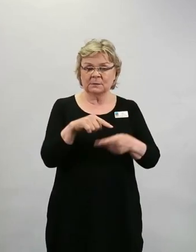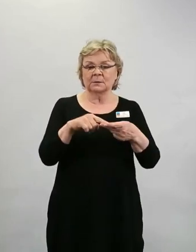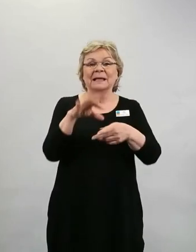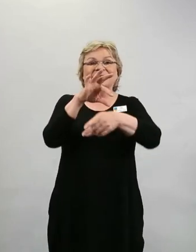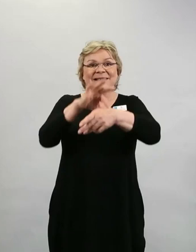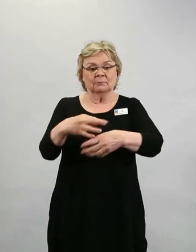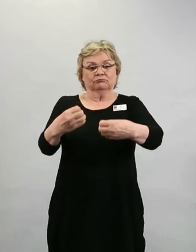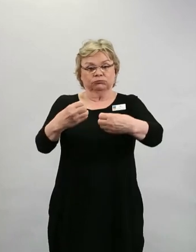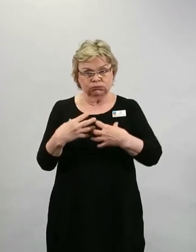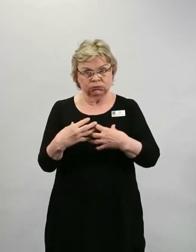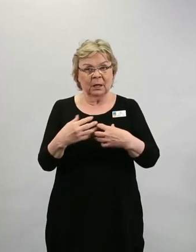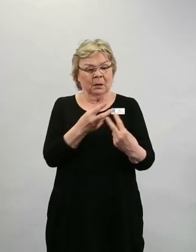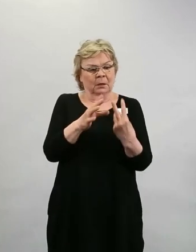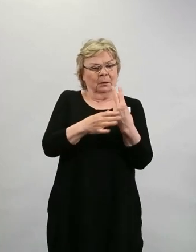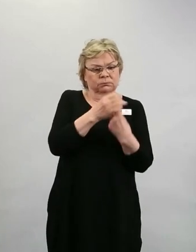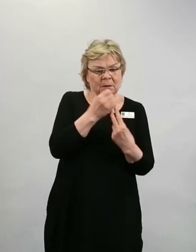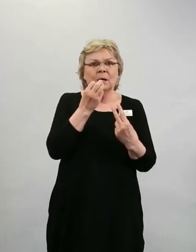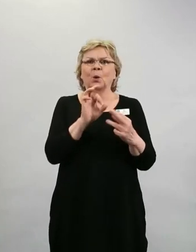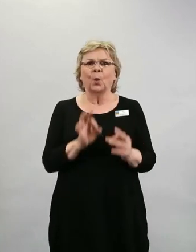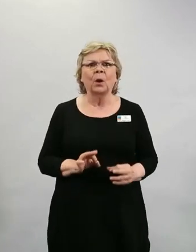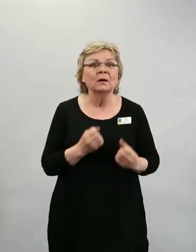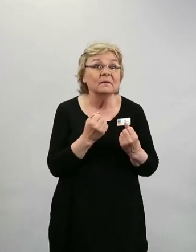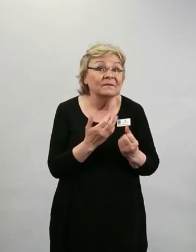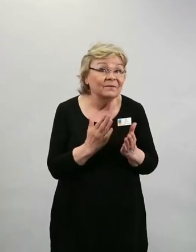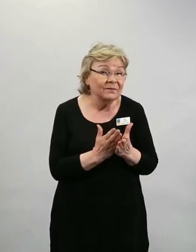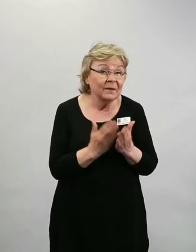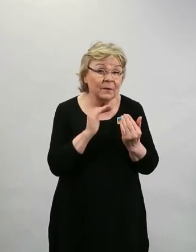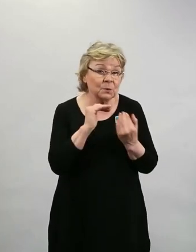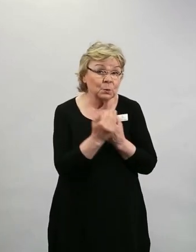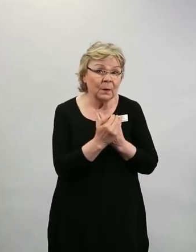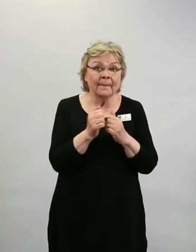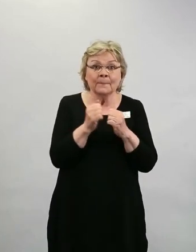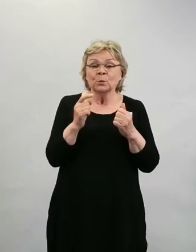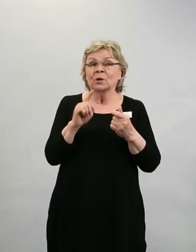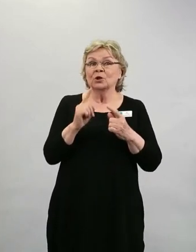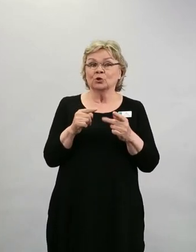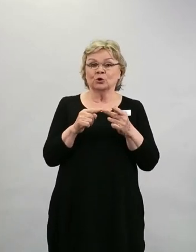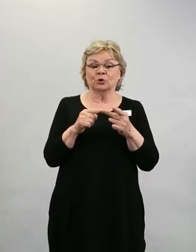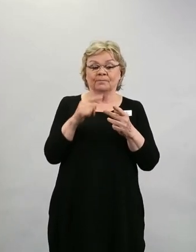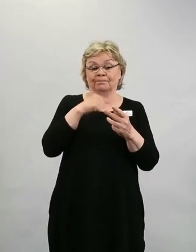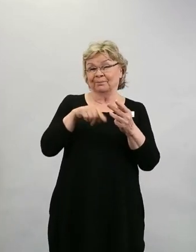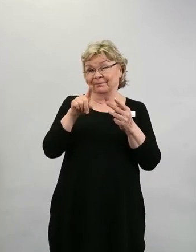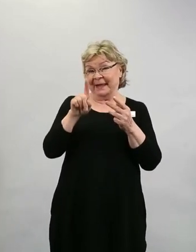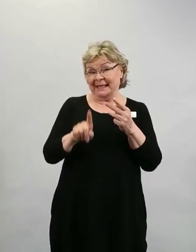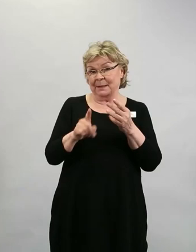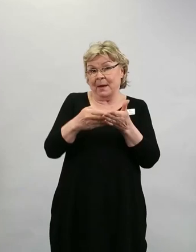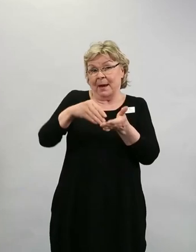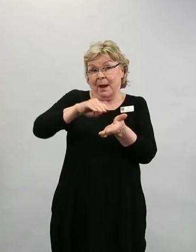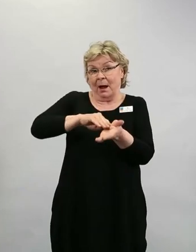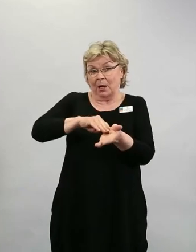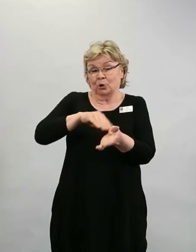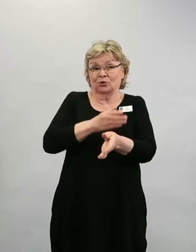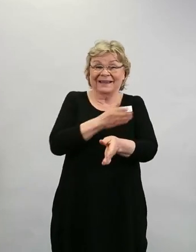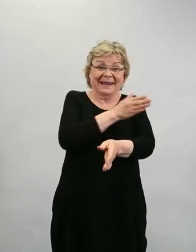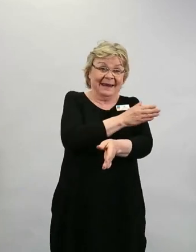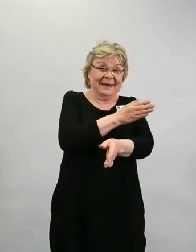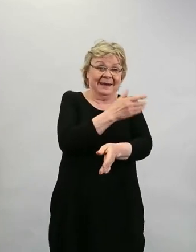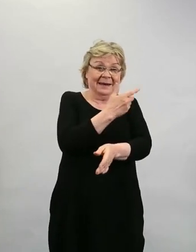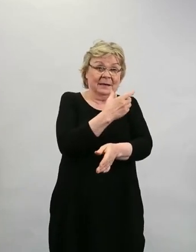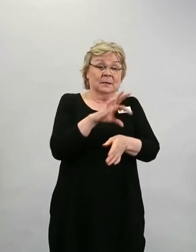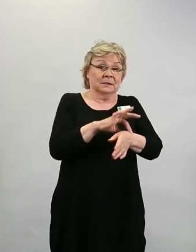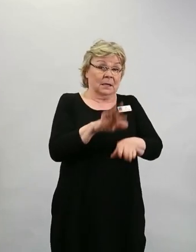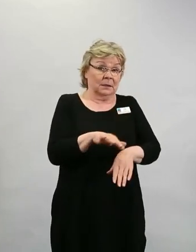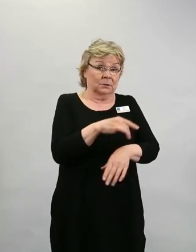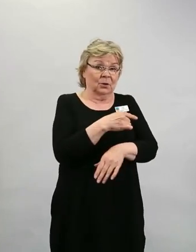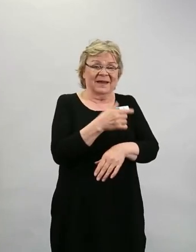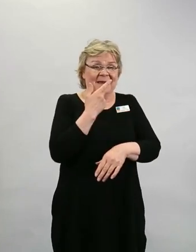on sama juttu kuin siinä, että olisi sairastanut jo ennen sitä ensimmäistä annosta, että siinä ei ole kiire. Eli tässä voi pidentää